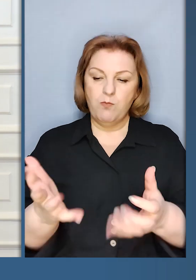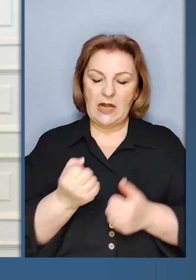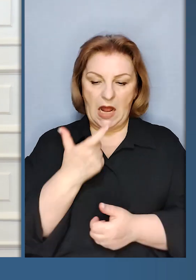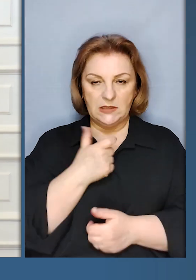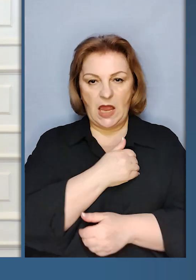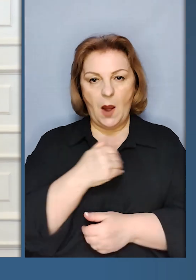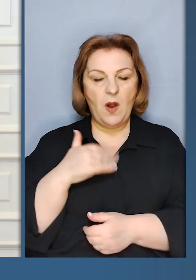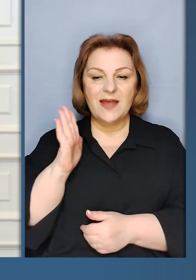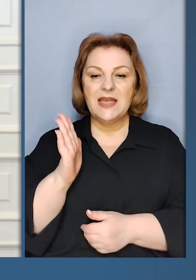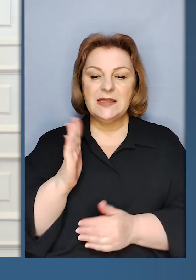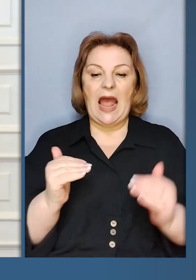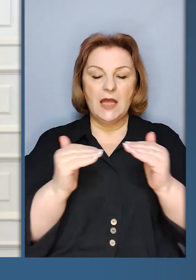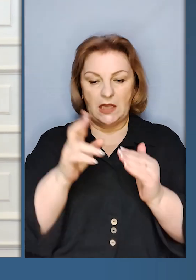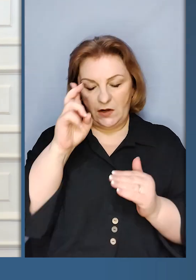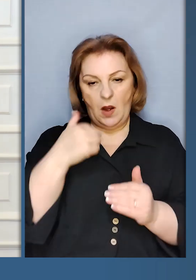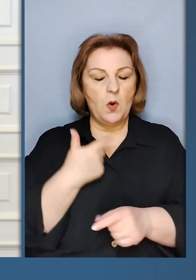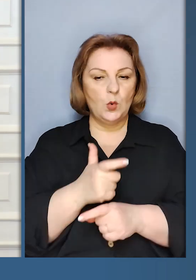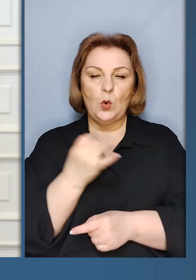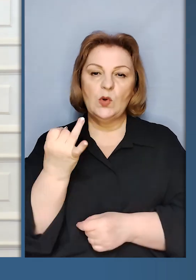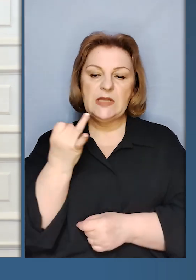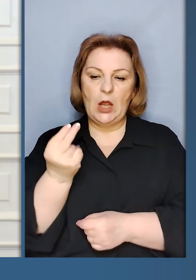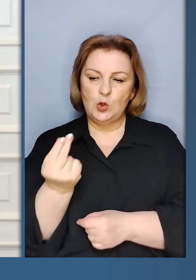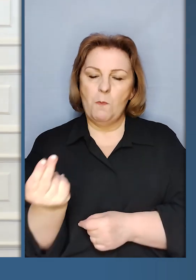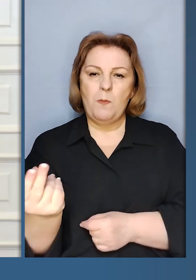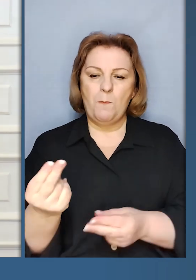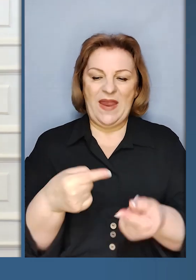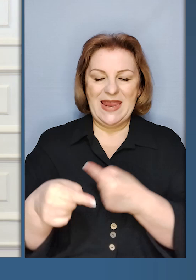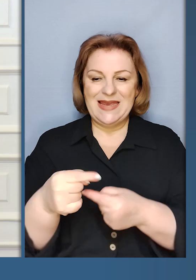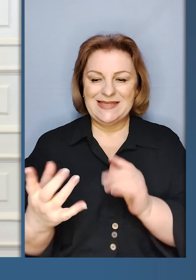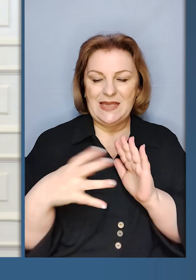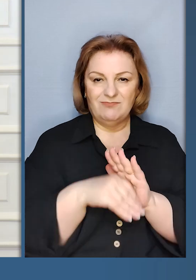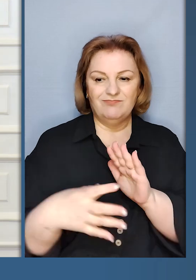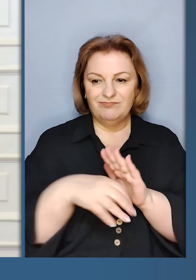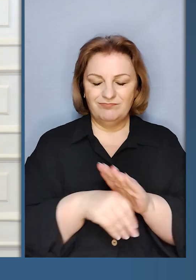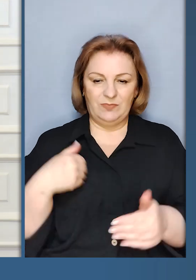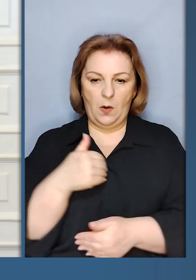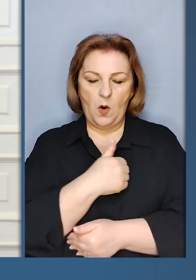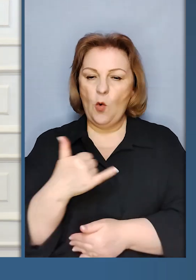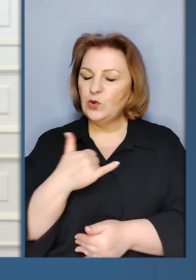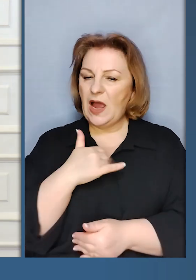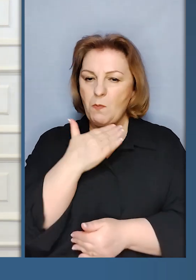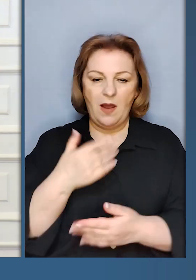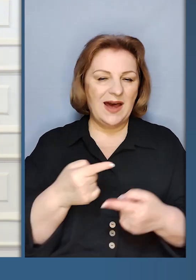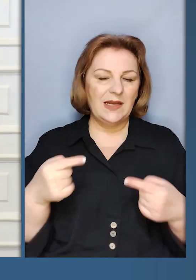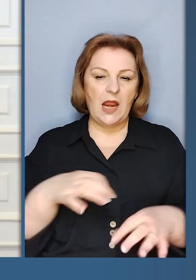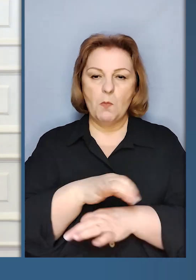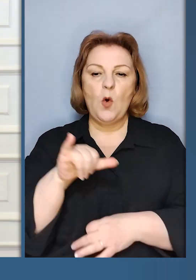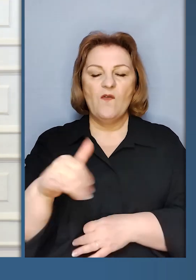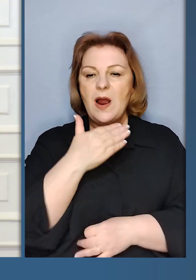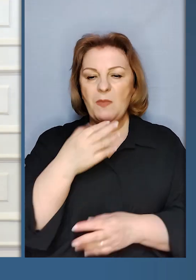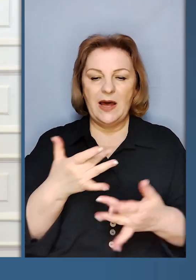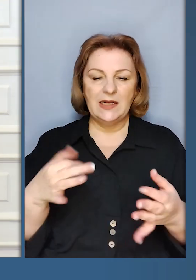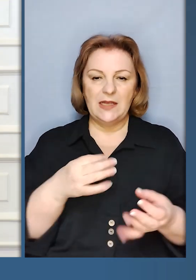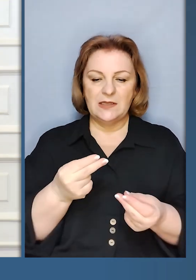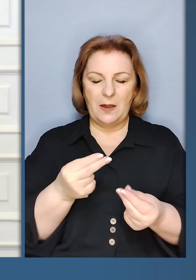на себе Польща, і не тільки на рівні держав. Ми дуже зацікавлені, щоб зайшов бізнес. У нас багато різних проєктів. Я знаю, у вас багато